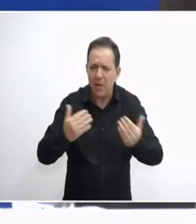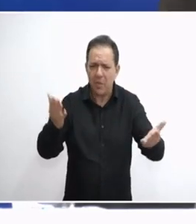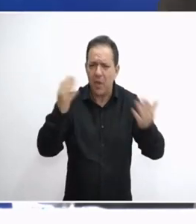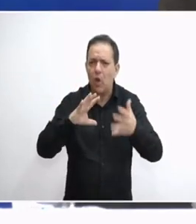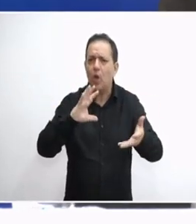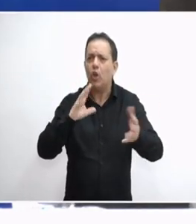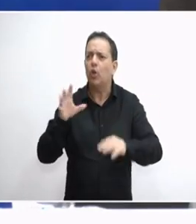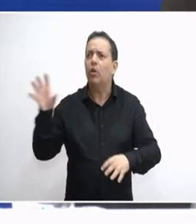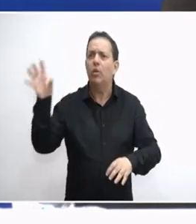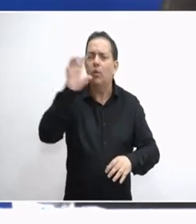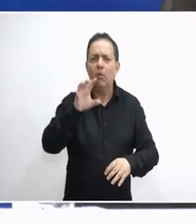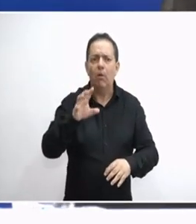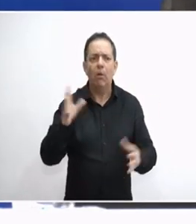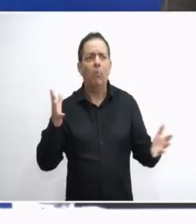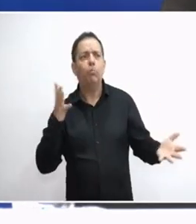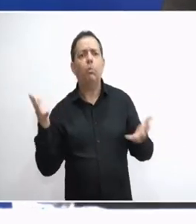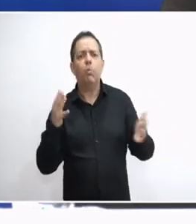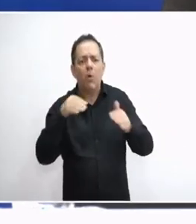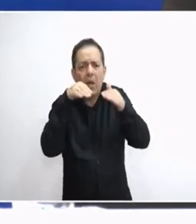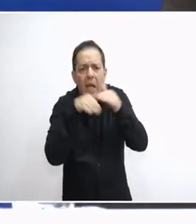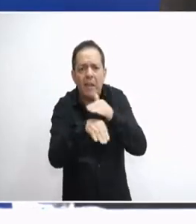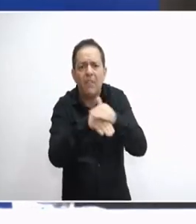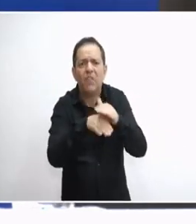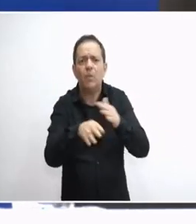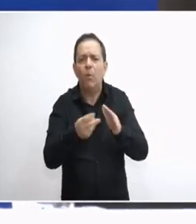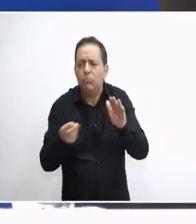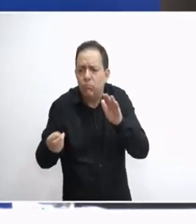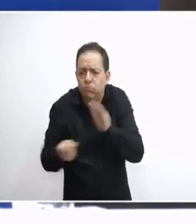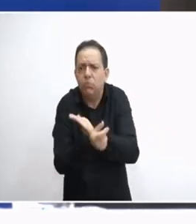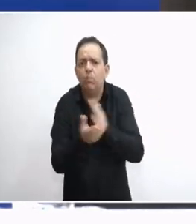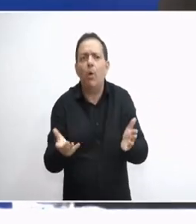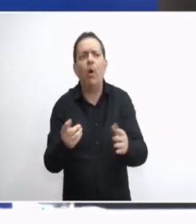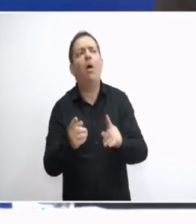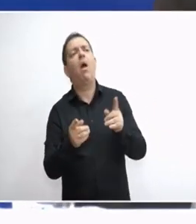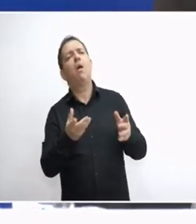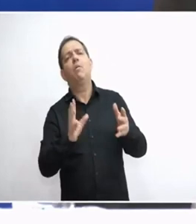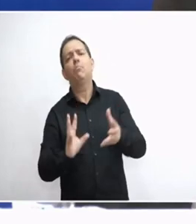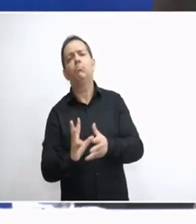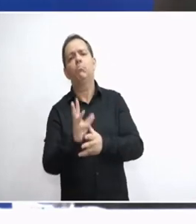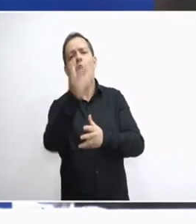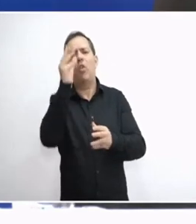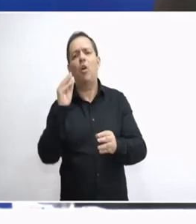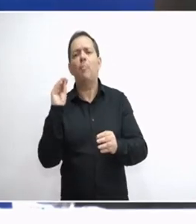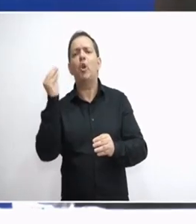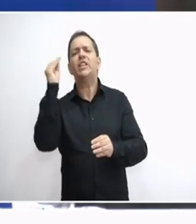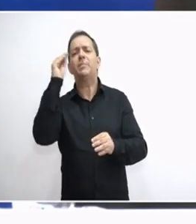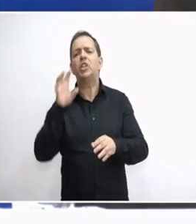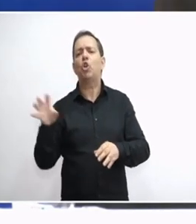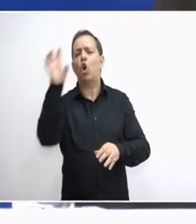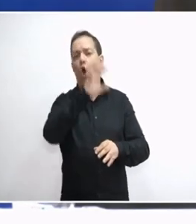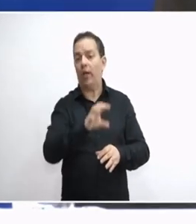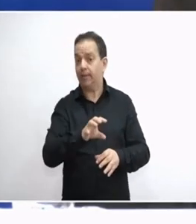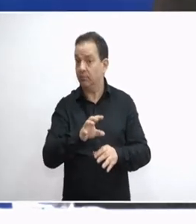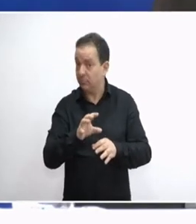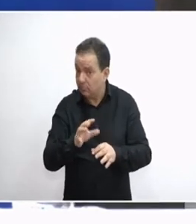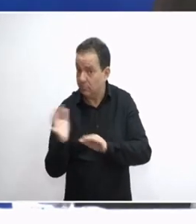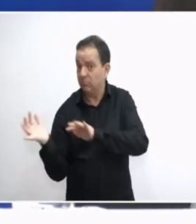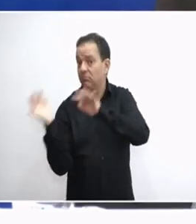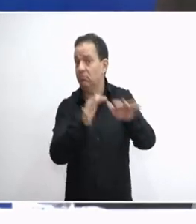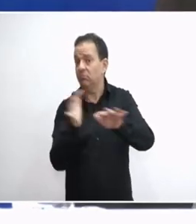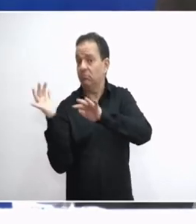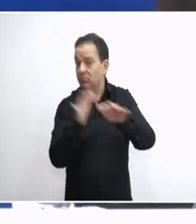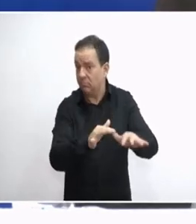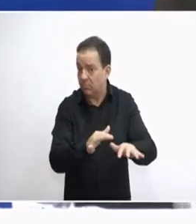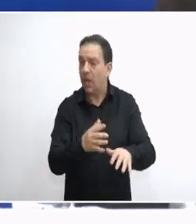αυτή τη στιγμή να ζητούν καταφύγιο δίθε και τάχαμε σε πολιτισμένες χώρες. Μην ξεχνάμε ότι στον πλανήτη υπάρχουν χώρες που λέγονται